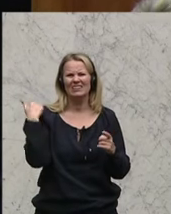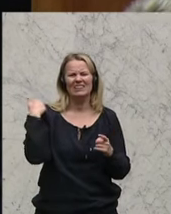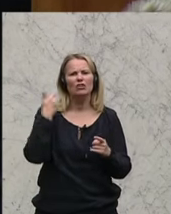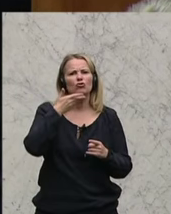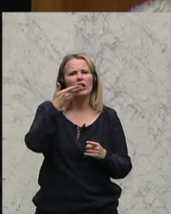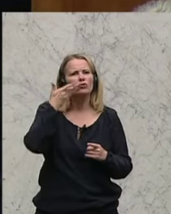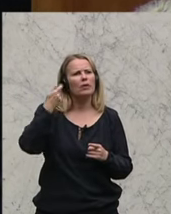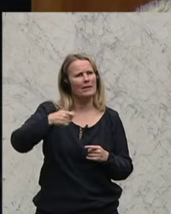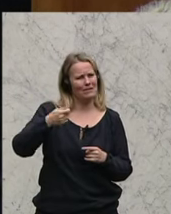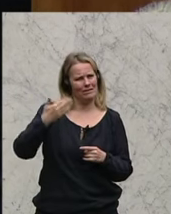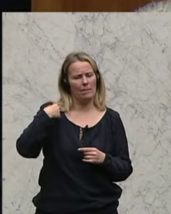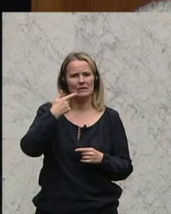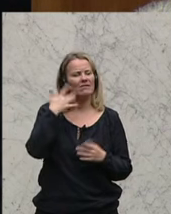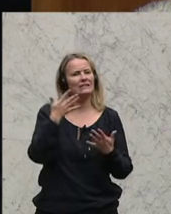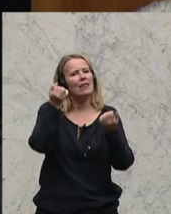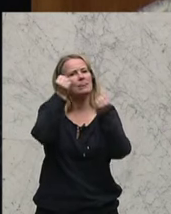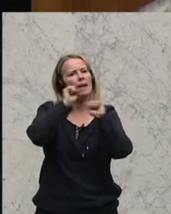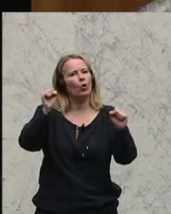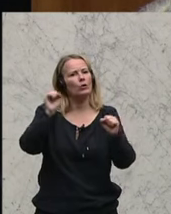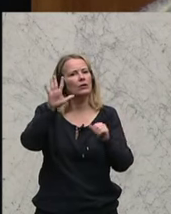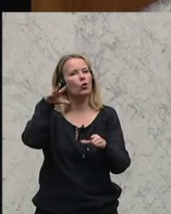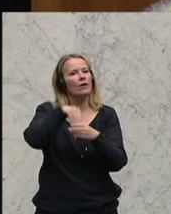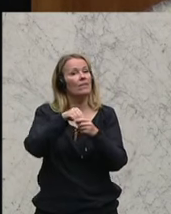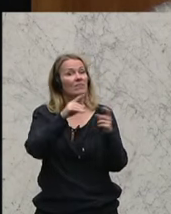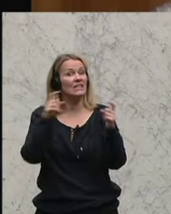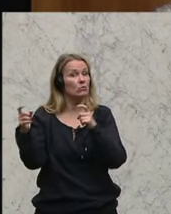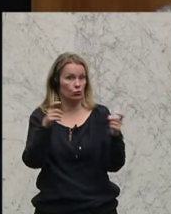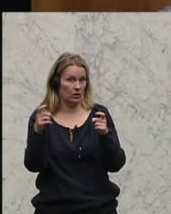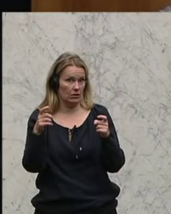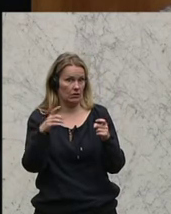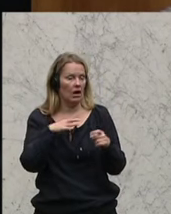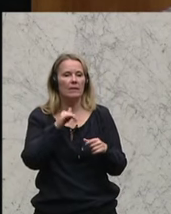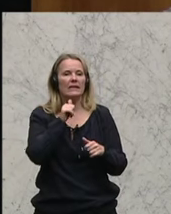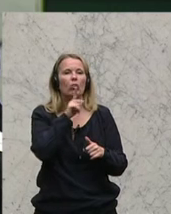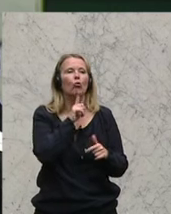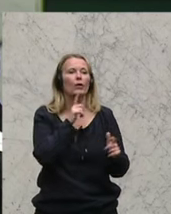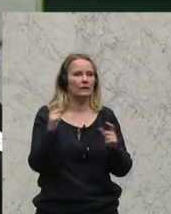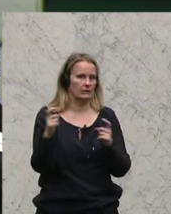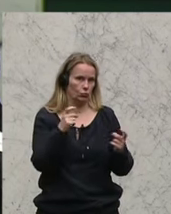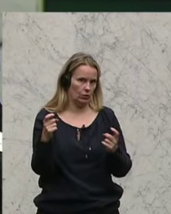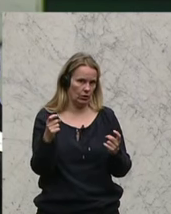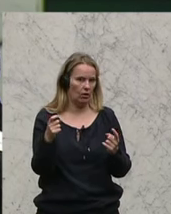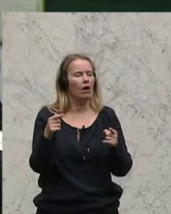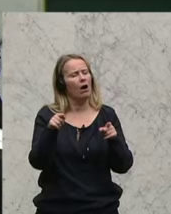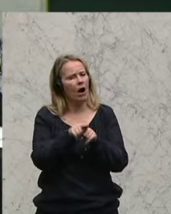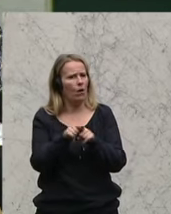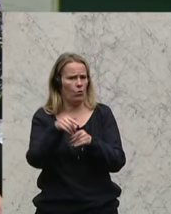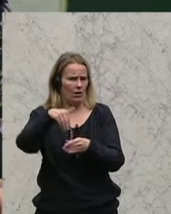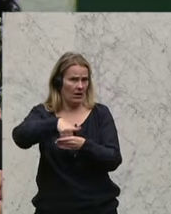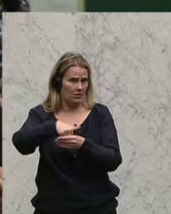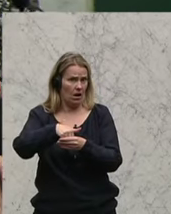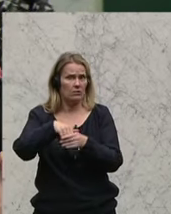Republik, hat einmal gemeint, Demokratie ist diskutieren. Aber es wird nicht nur ums Diskutieren gehen, es wird auch darum gehen,